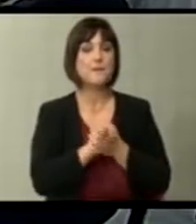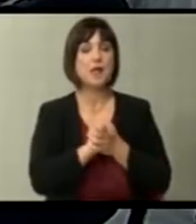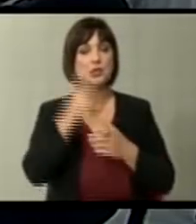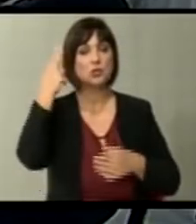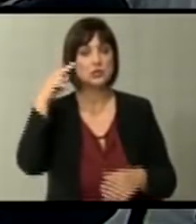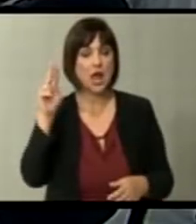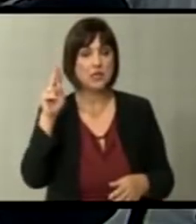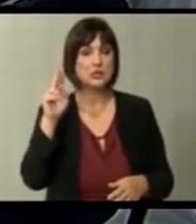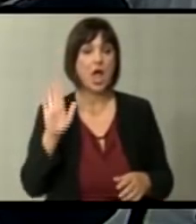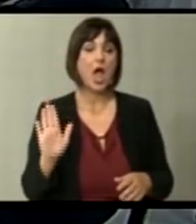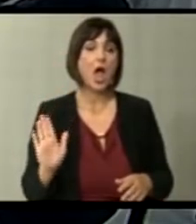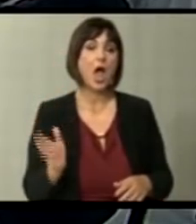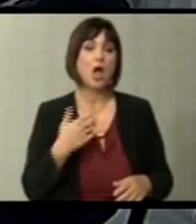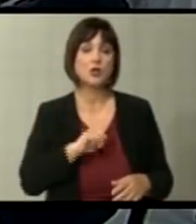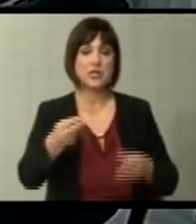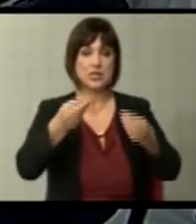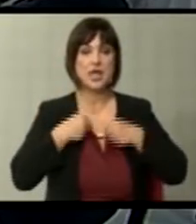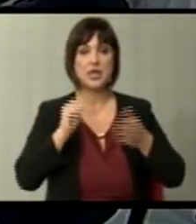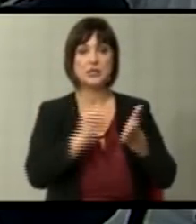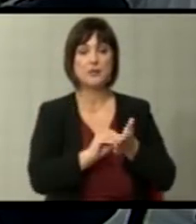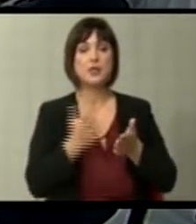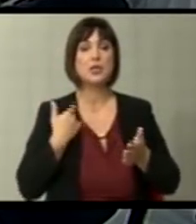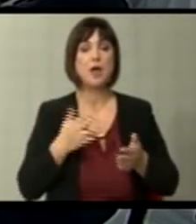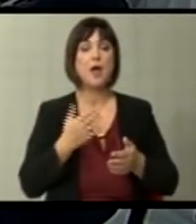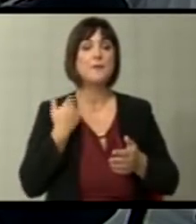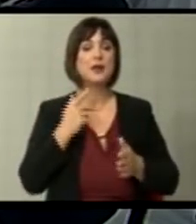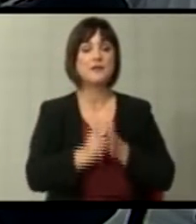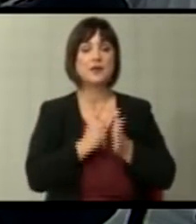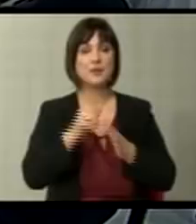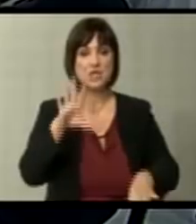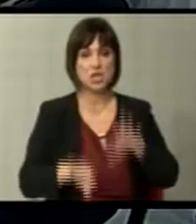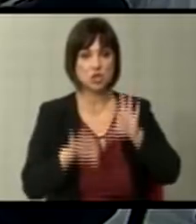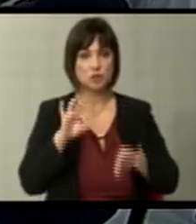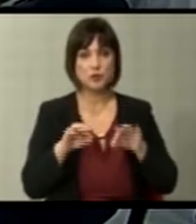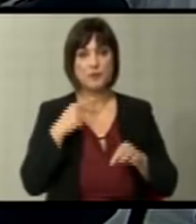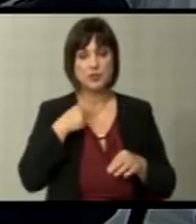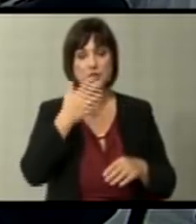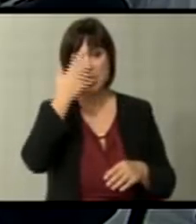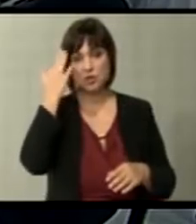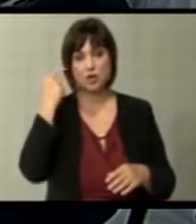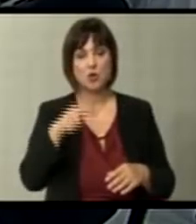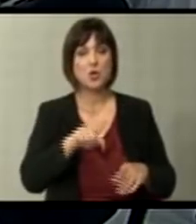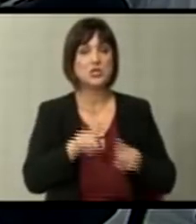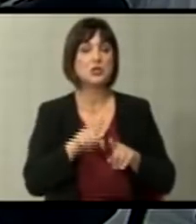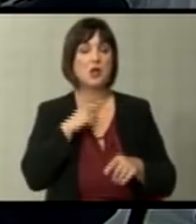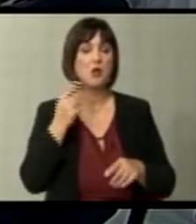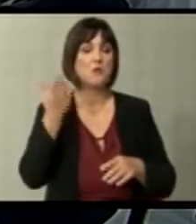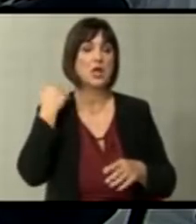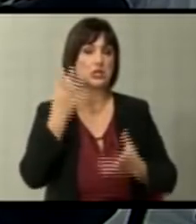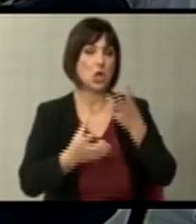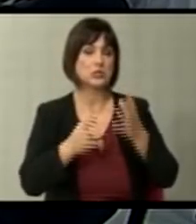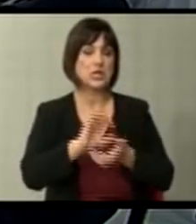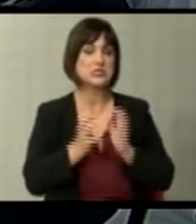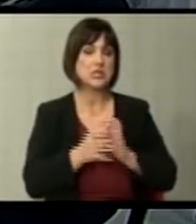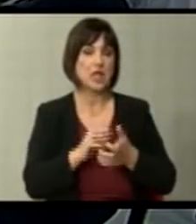странци дека ако не ни даете дату ки има предвремен избори мислам дека ја се грижат колку золанскиот снег за тоа. Како што се